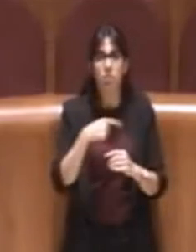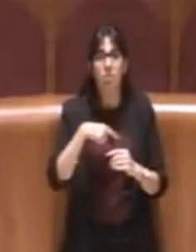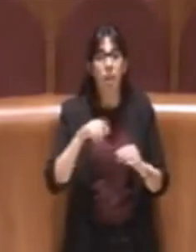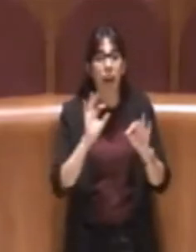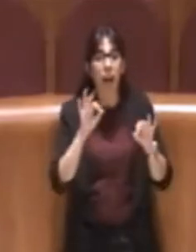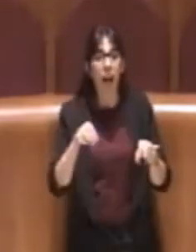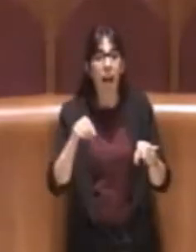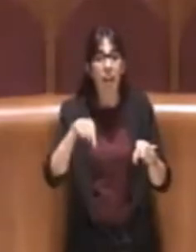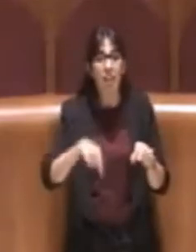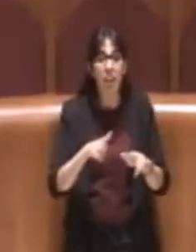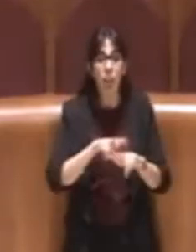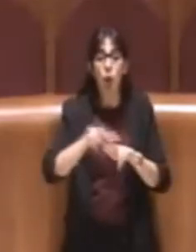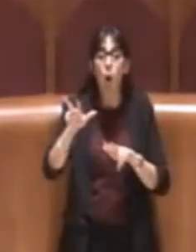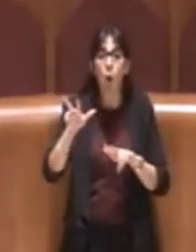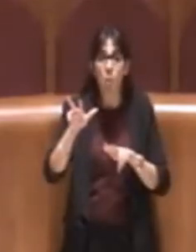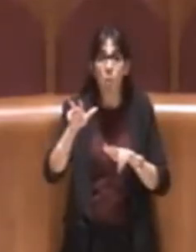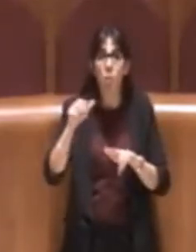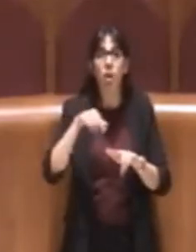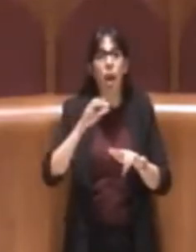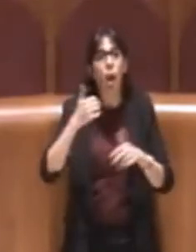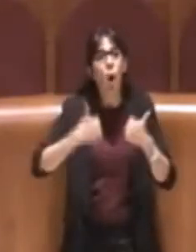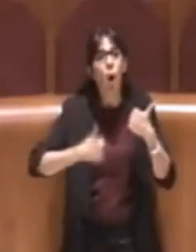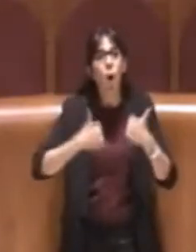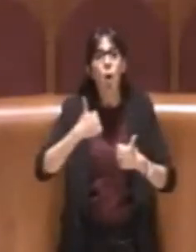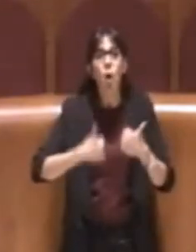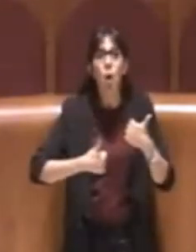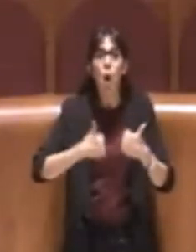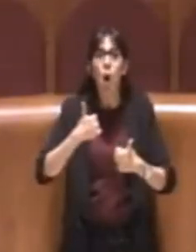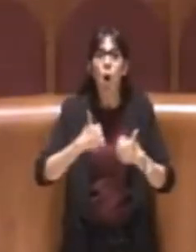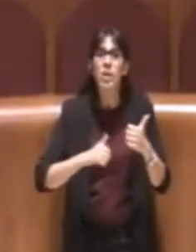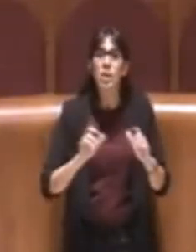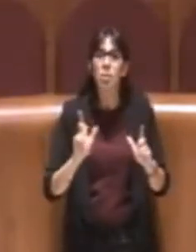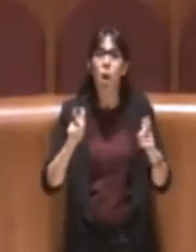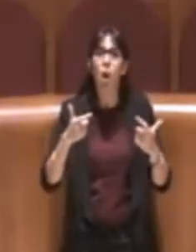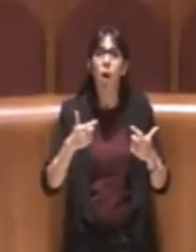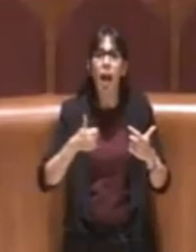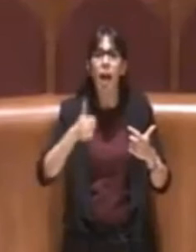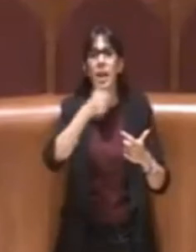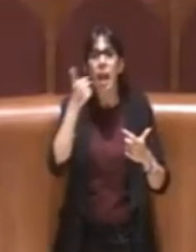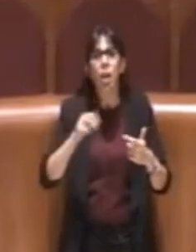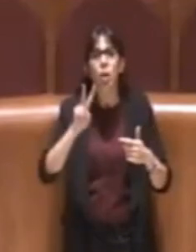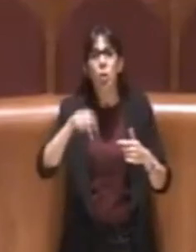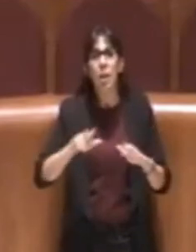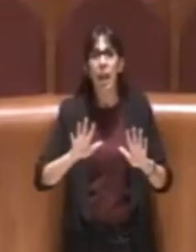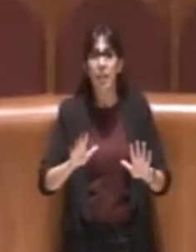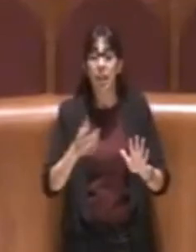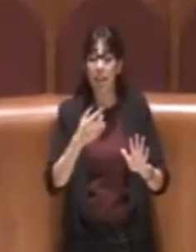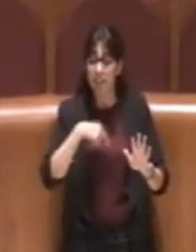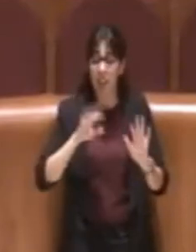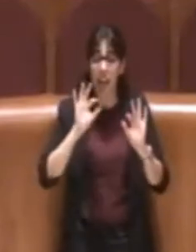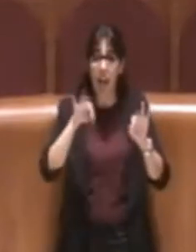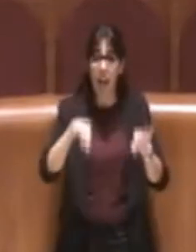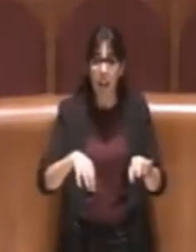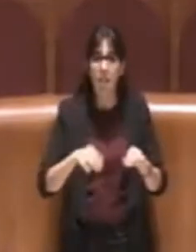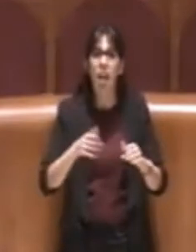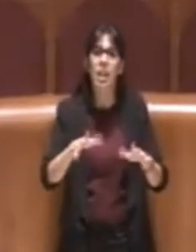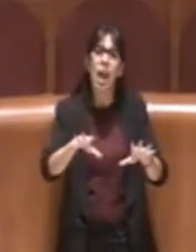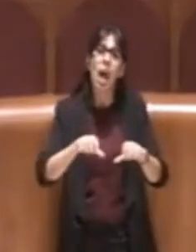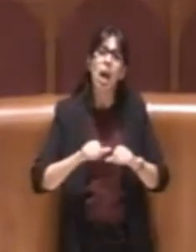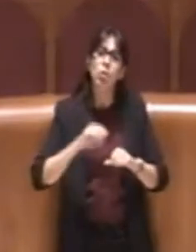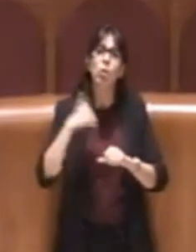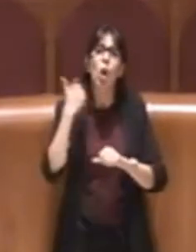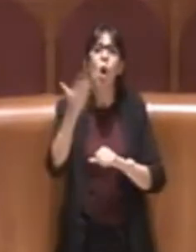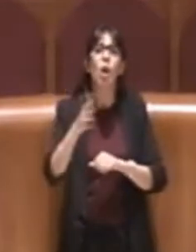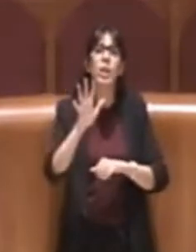questo Comune che i concorsi erano bloccati dal 2010, da quando siamo arrivati abbiamo assunto oltre 5.000 persone ed